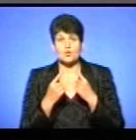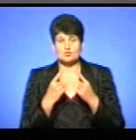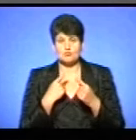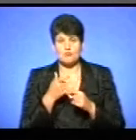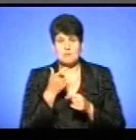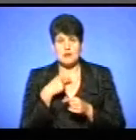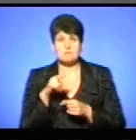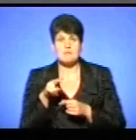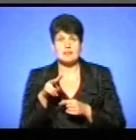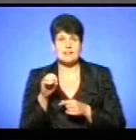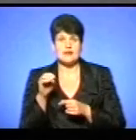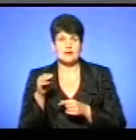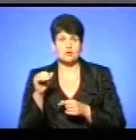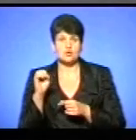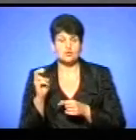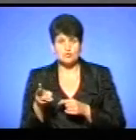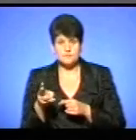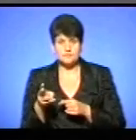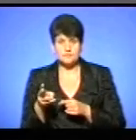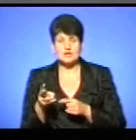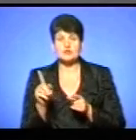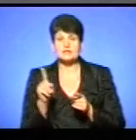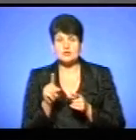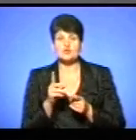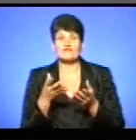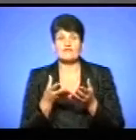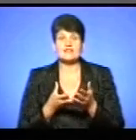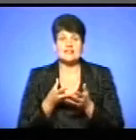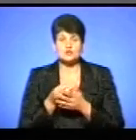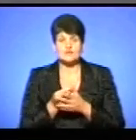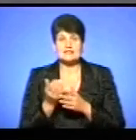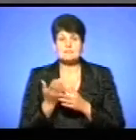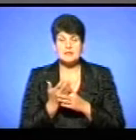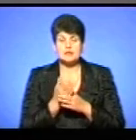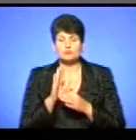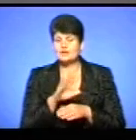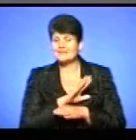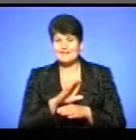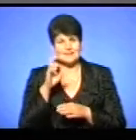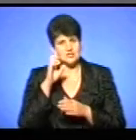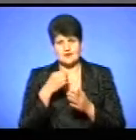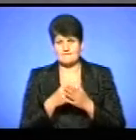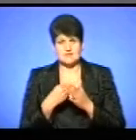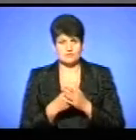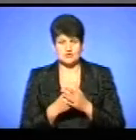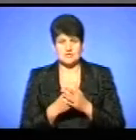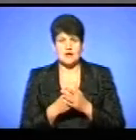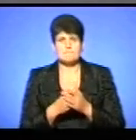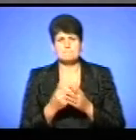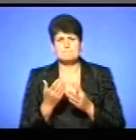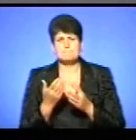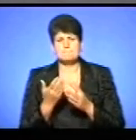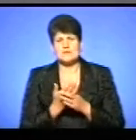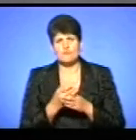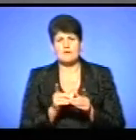Плетюк про те, що фінансувати пільги також тепер будуть не з державного бюджету, чи пільгові перевезення, чи